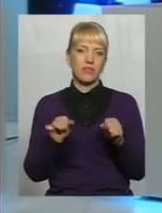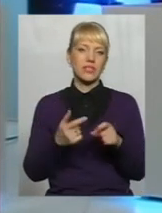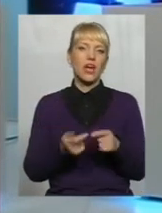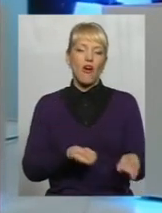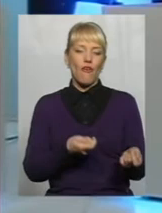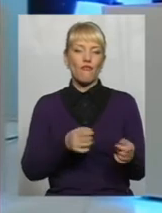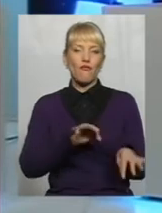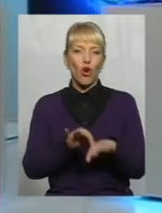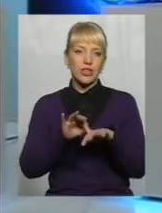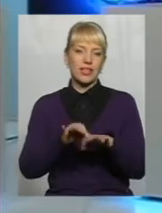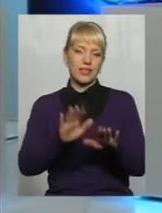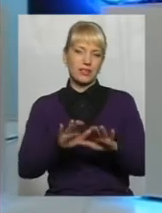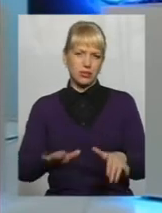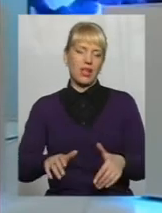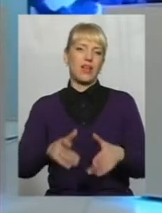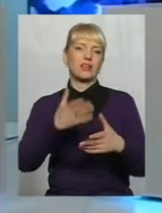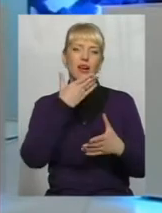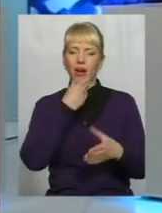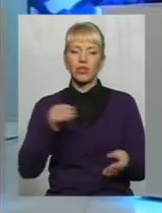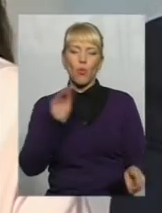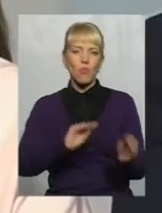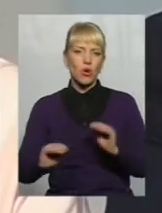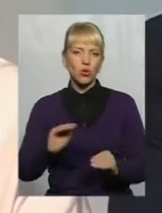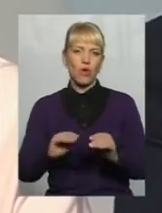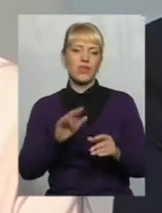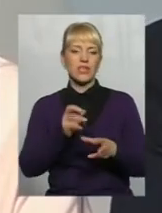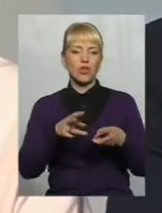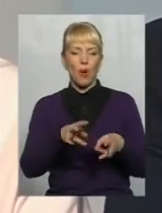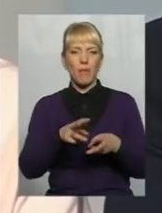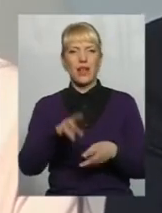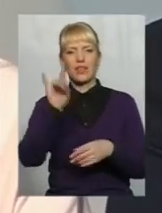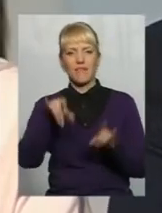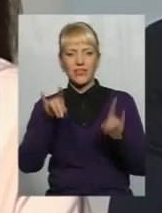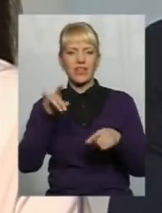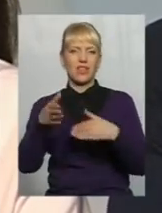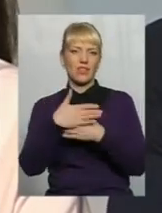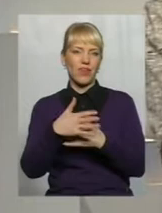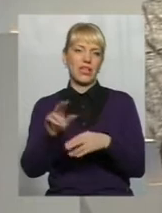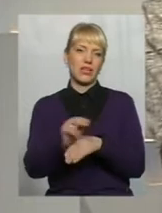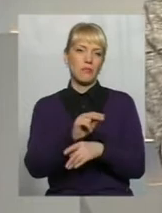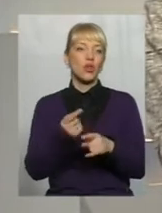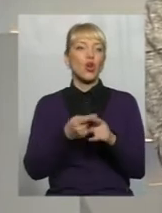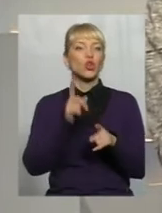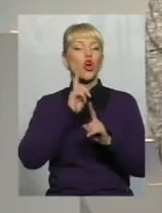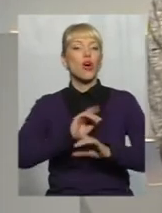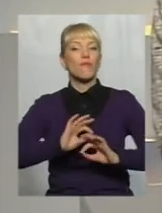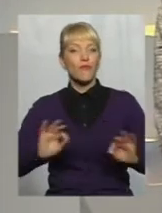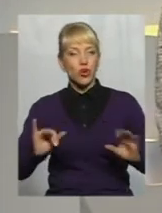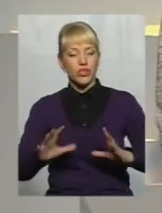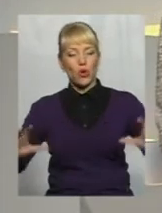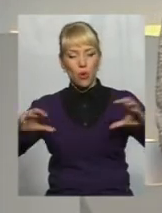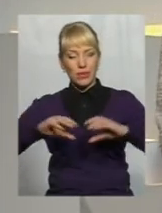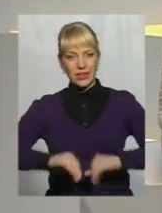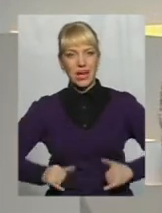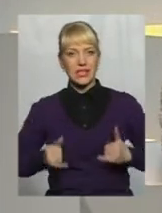пристойний дитячий садок Комплектований запаленням вікна, двері, ремонт Тобто отой комфорт і об'єднання